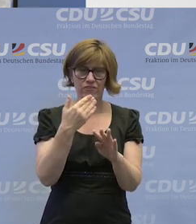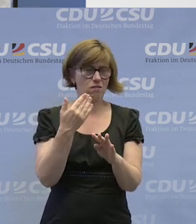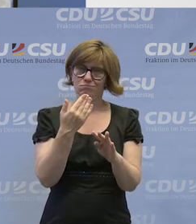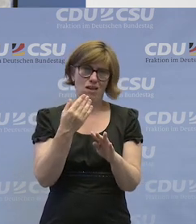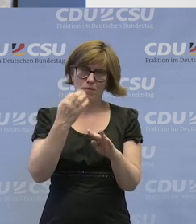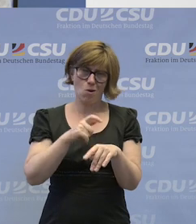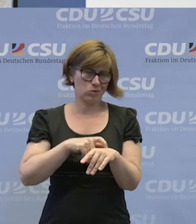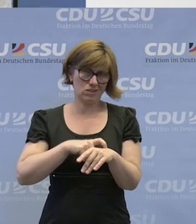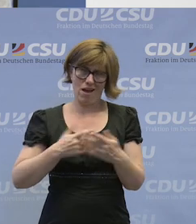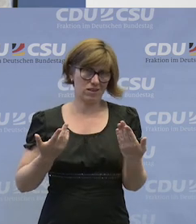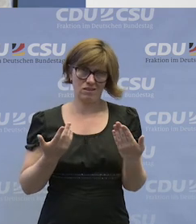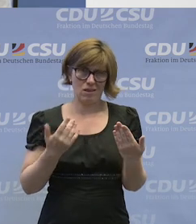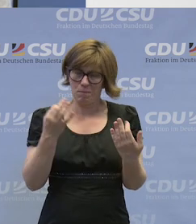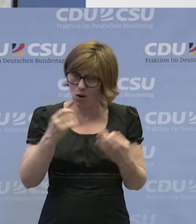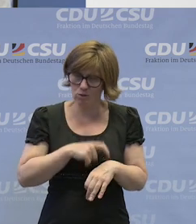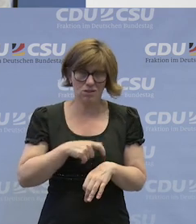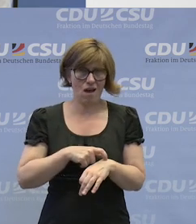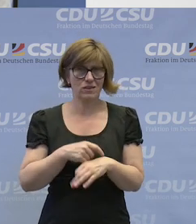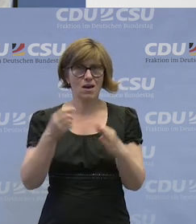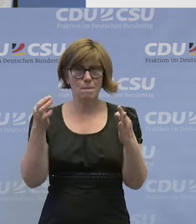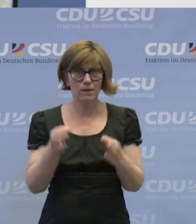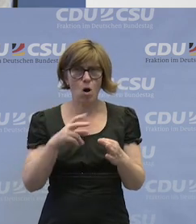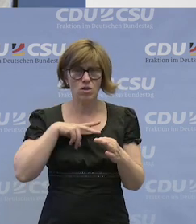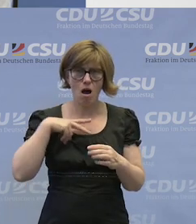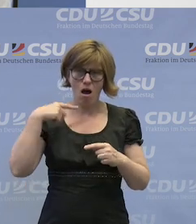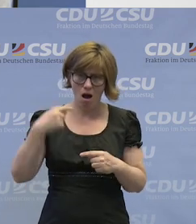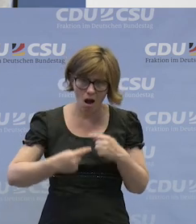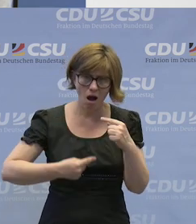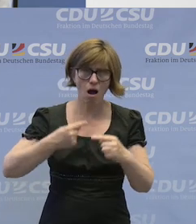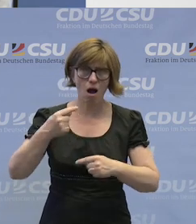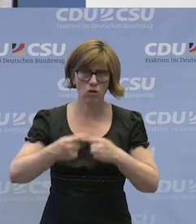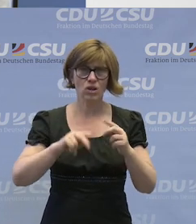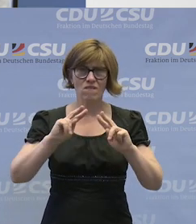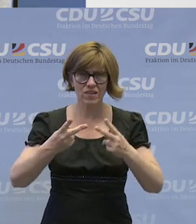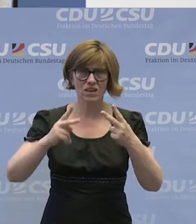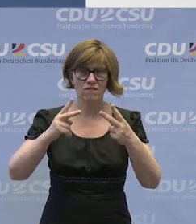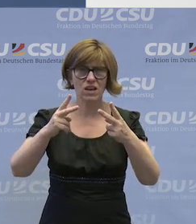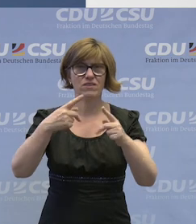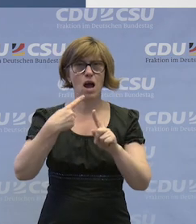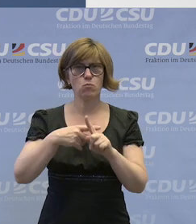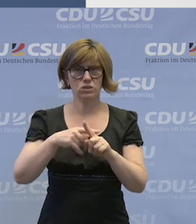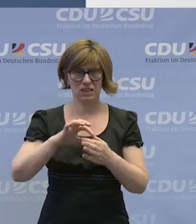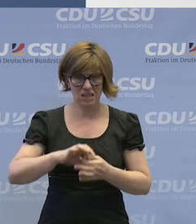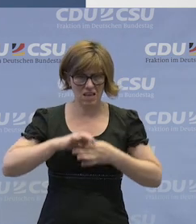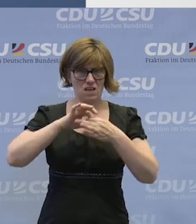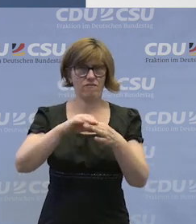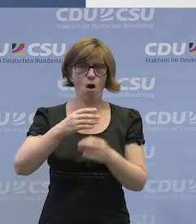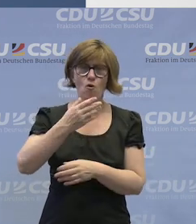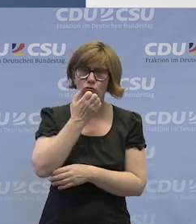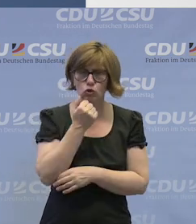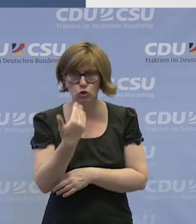das dauert Zeit. Und man braucht wirklich einen langen Atem und immer wieder den positiven Ansatz und den Willen,